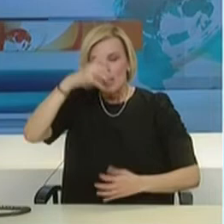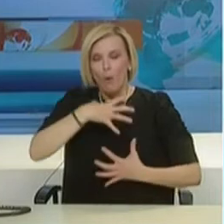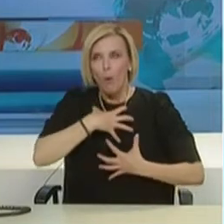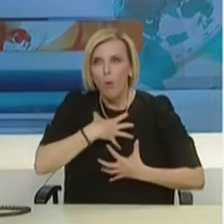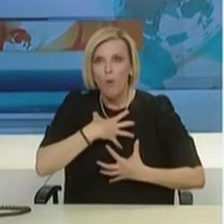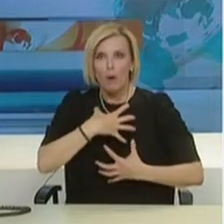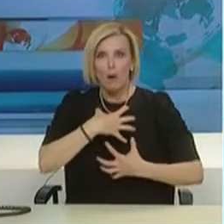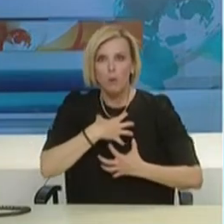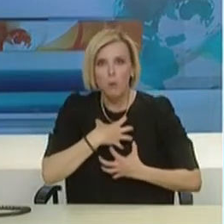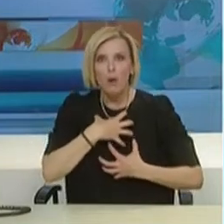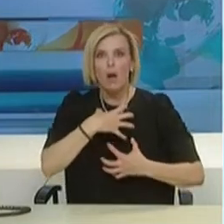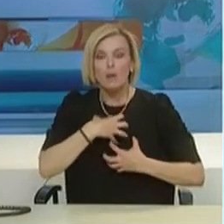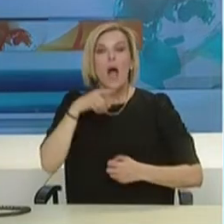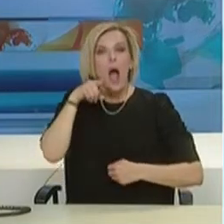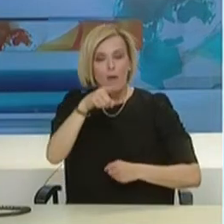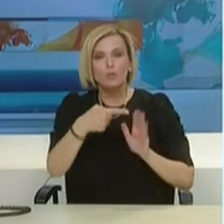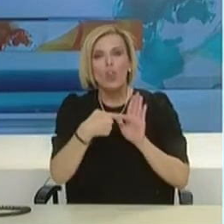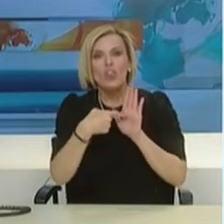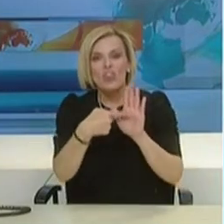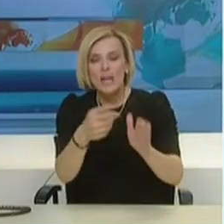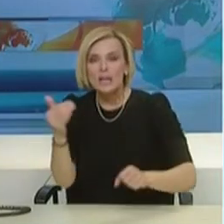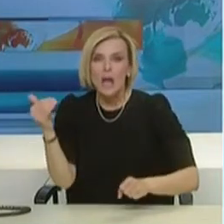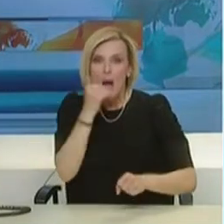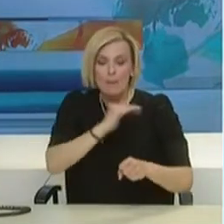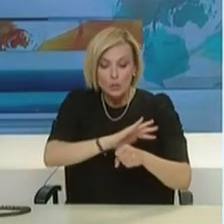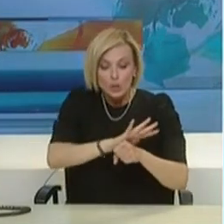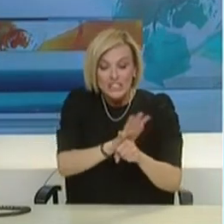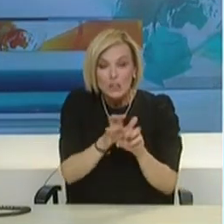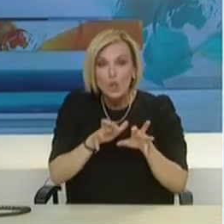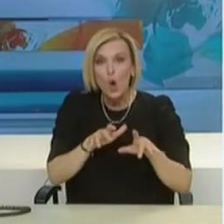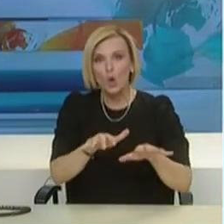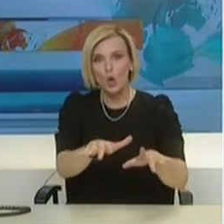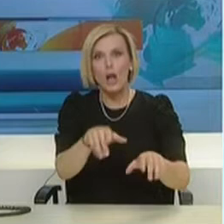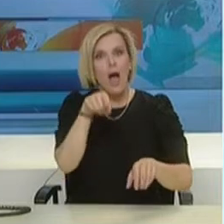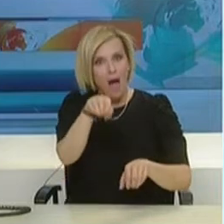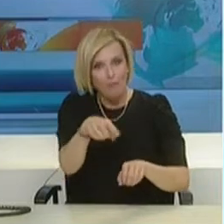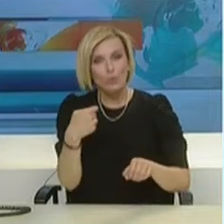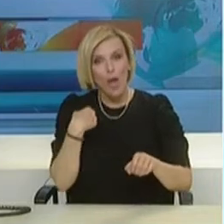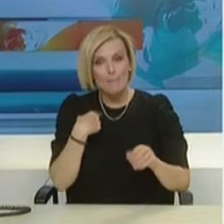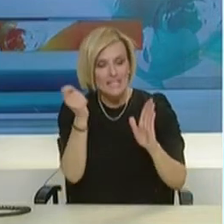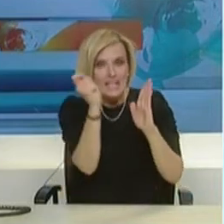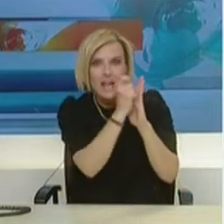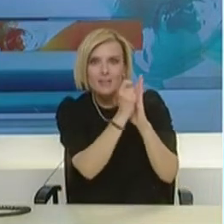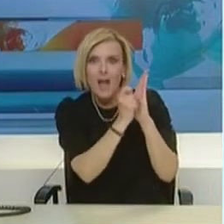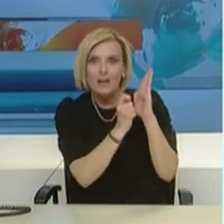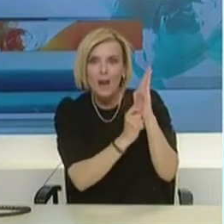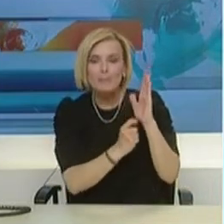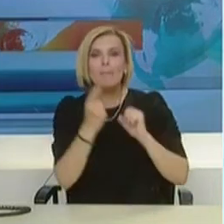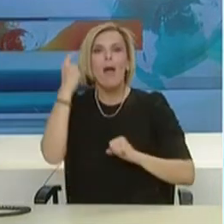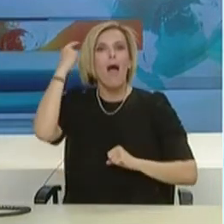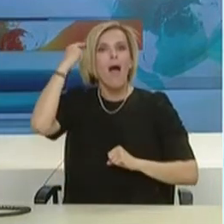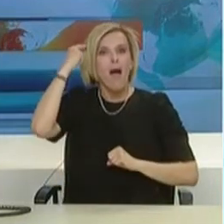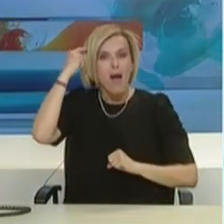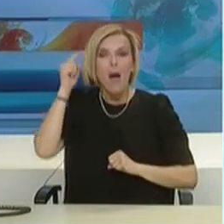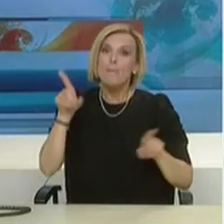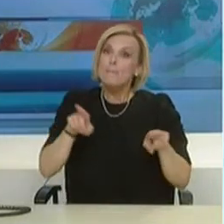πνευμονία και αναπνευστική ανεπάρκεια στα μέχρι τώρα προσεκτικά καταγεγραμμένα περιστατικά της νόσου από διεθνή